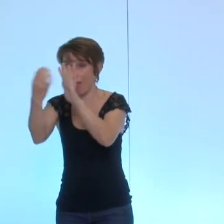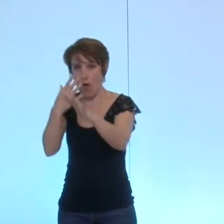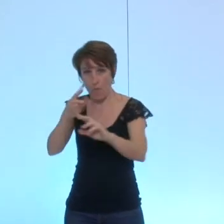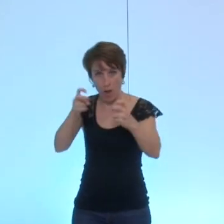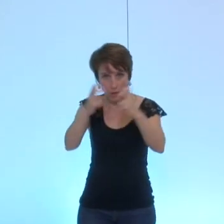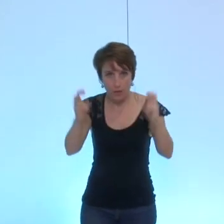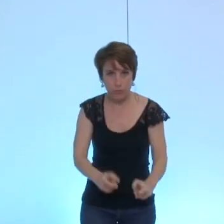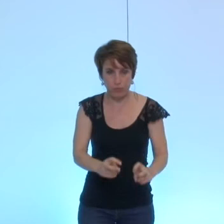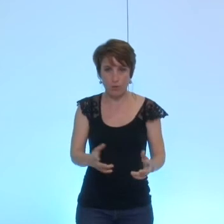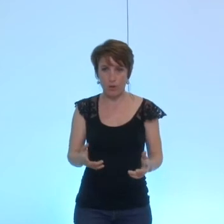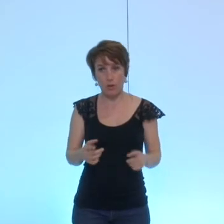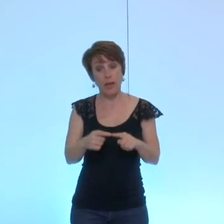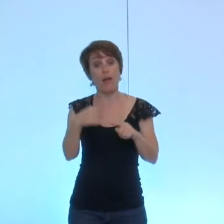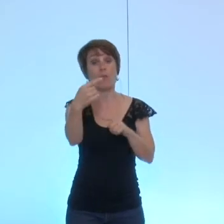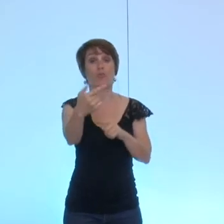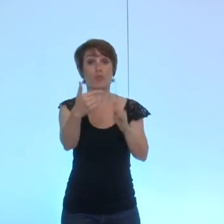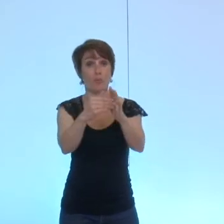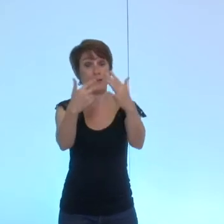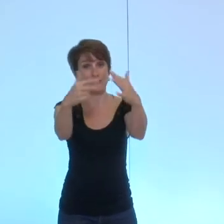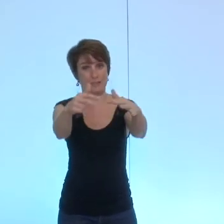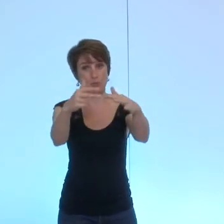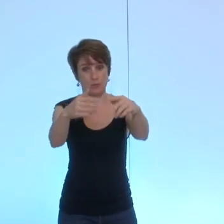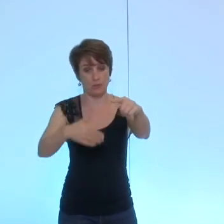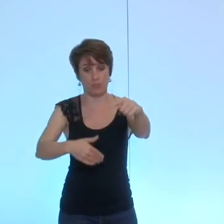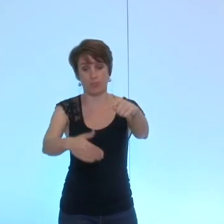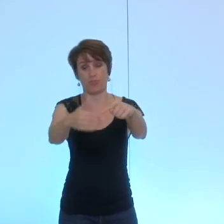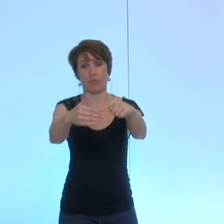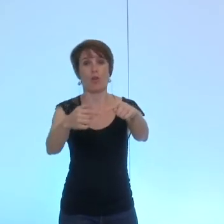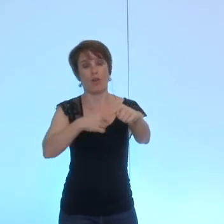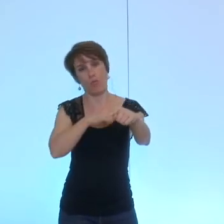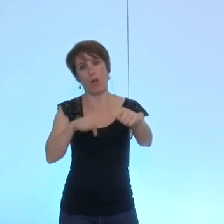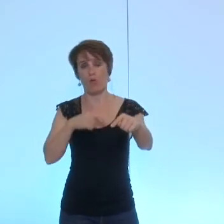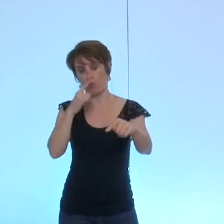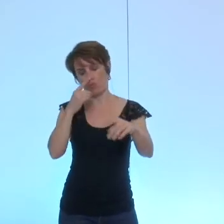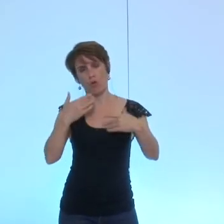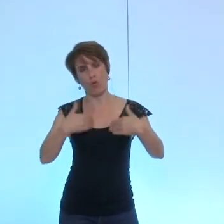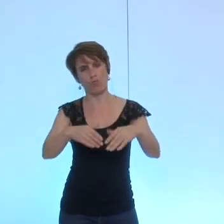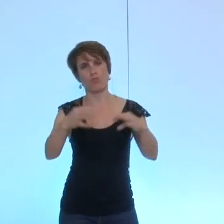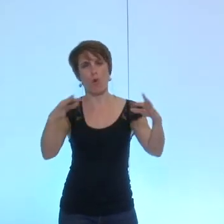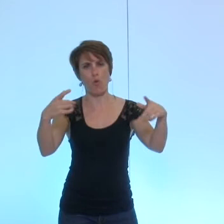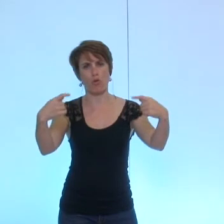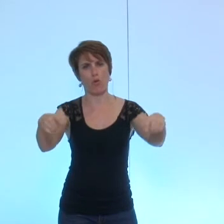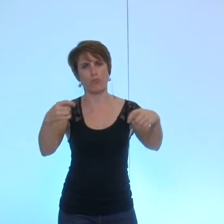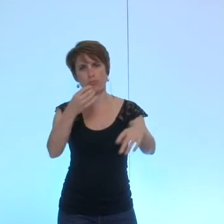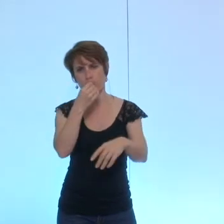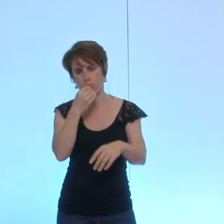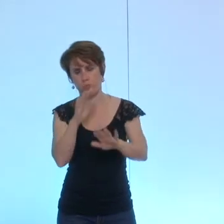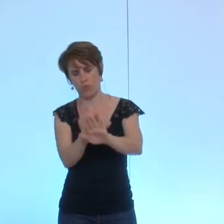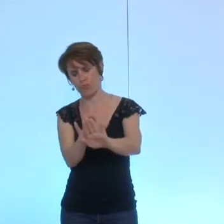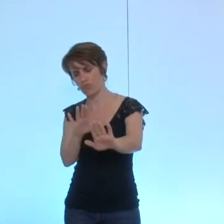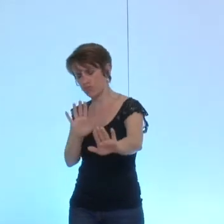'ici 2018 je pense que nous pouvons de notre côté respirer tranquillement penser voir